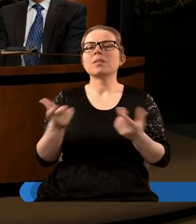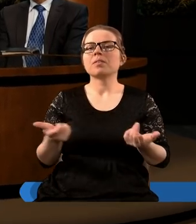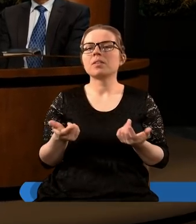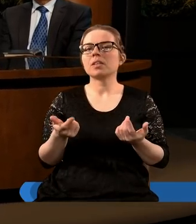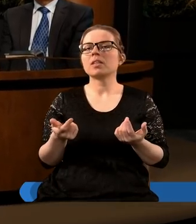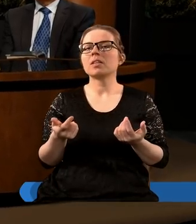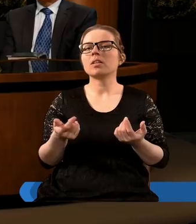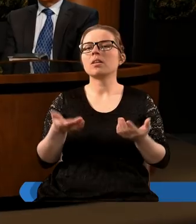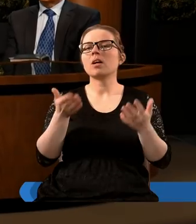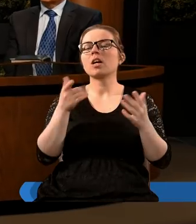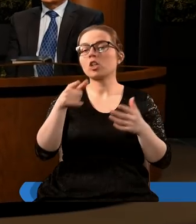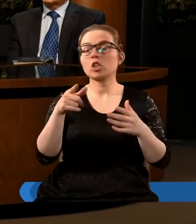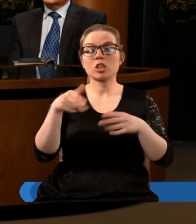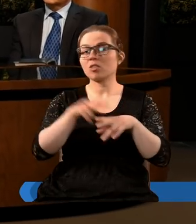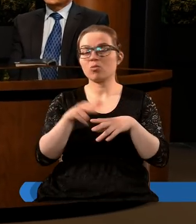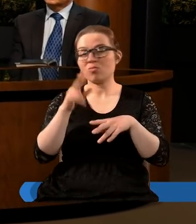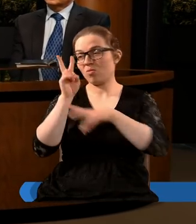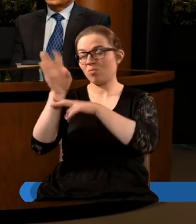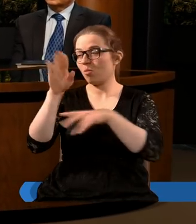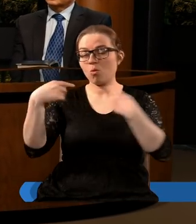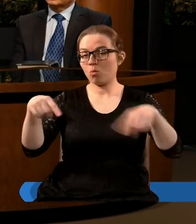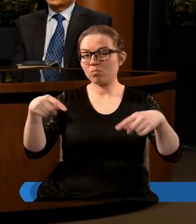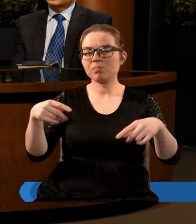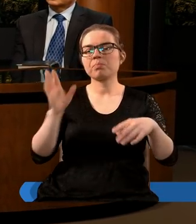niestety będą musieli uznać